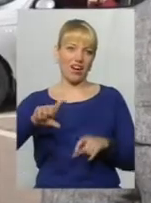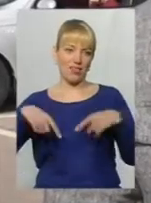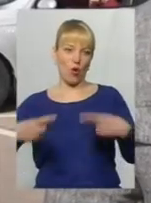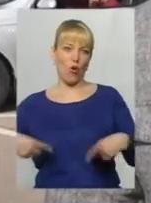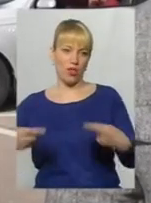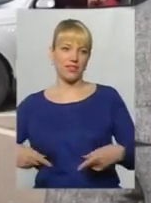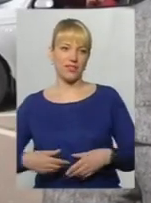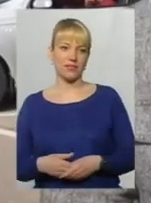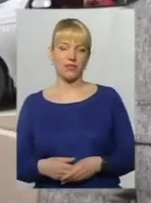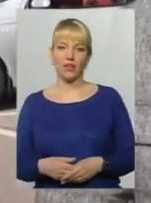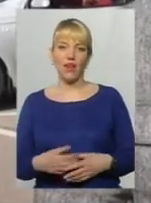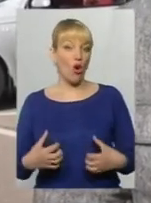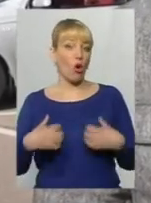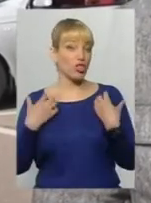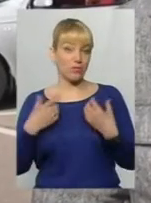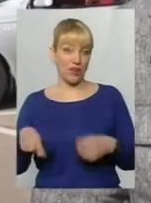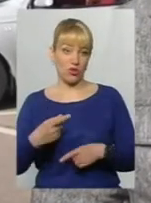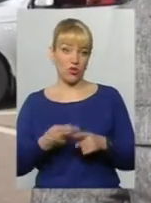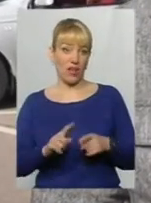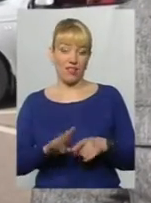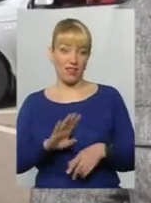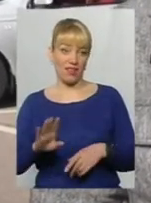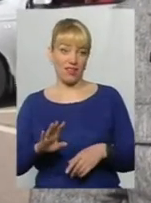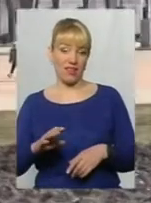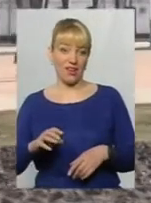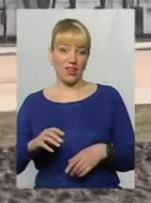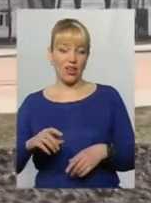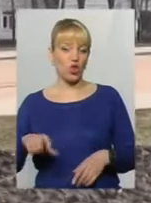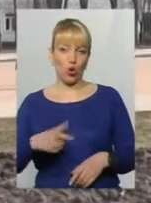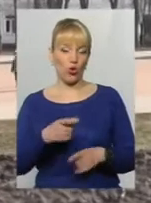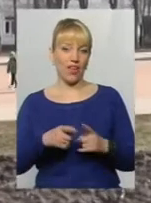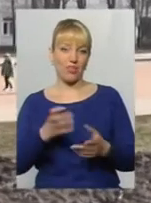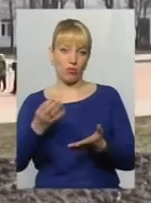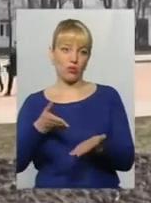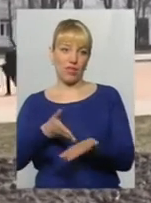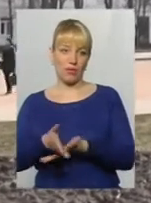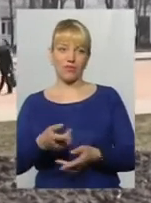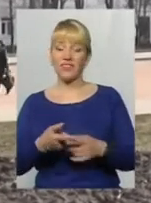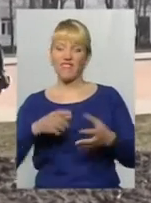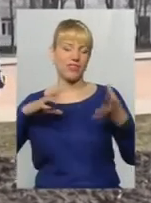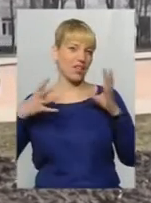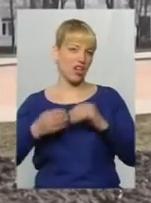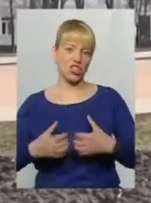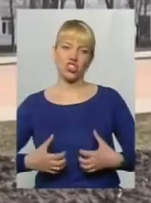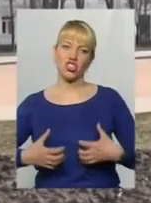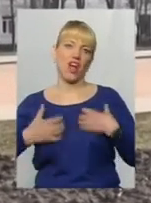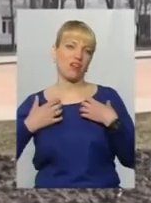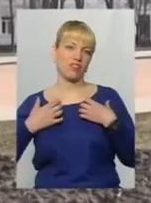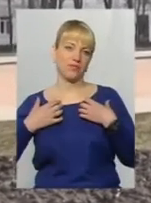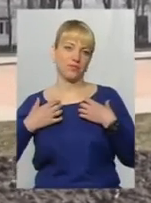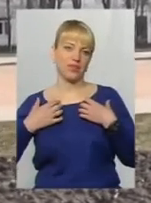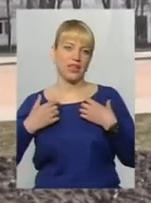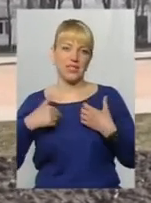Він просто кошмарний. Такі дороги. Це не дороги, це направлення в зараз. Взагалі жах. Сам водій на